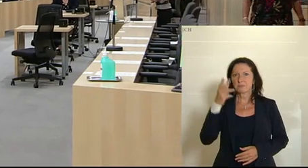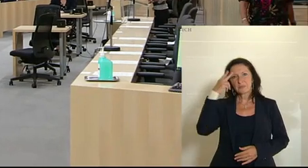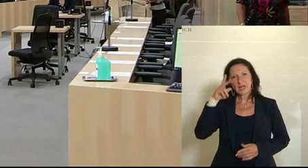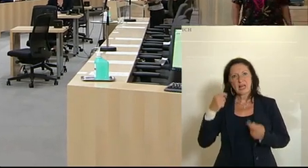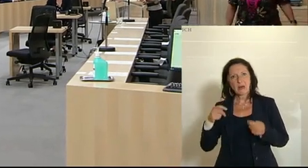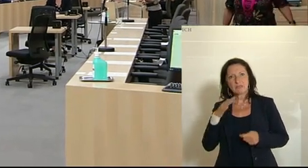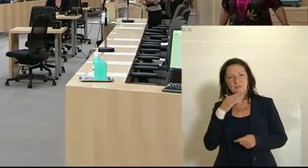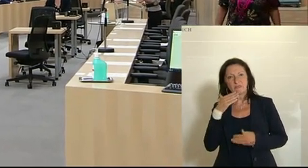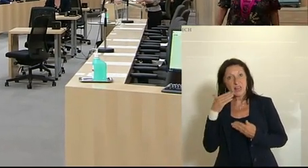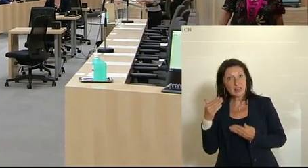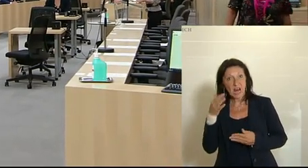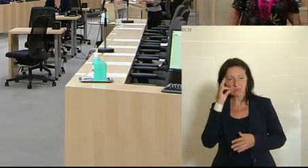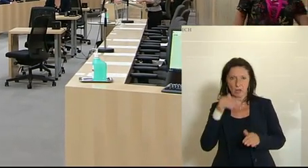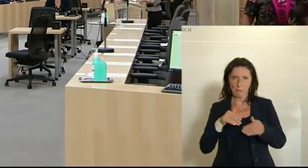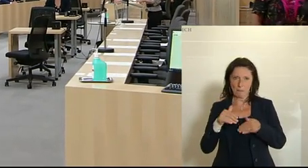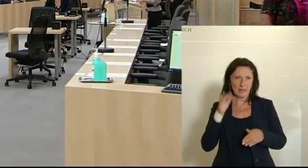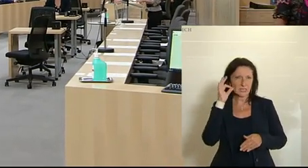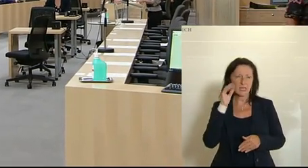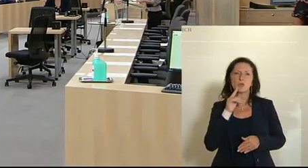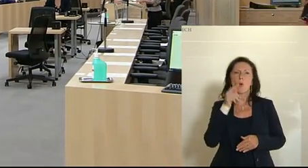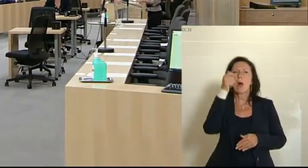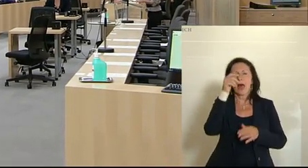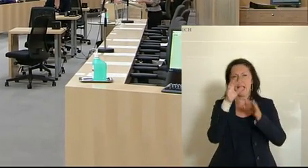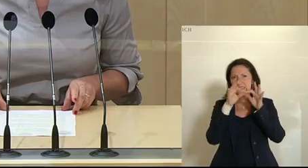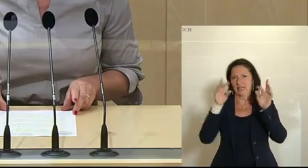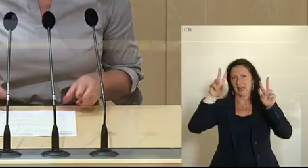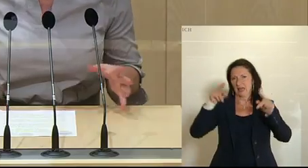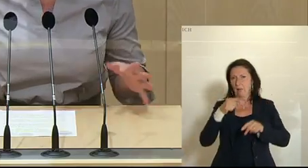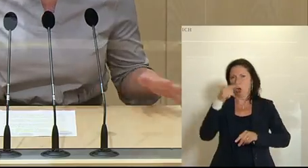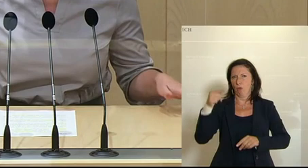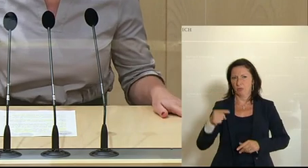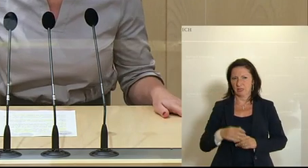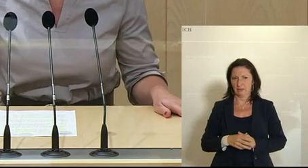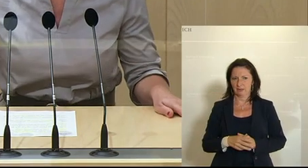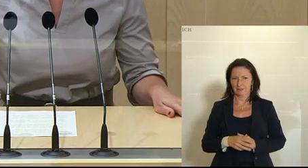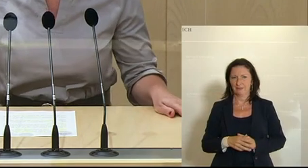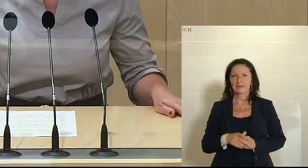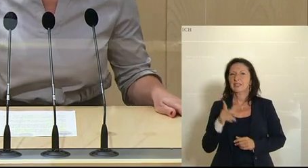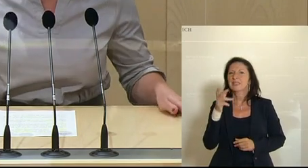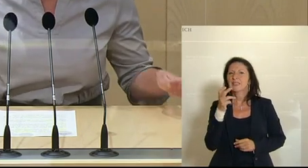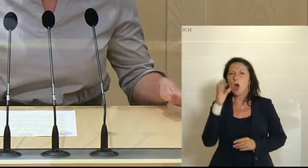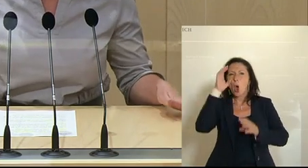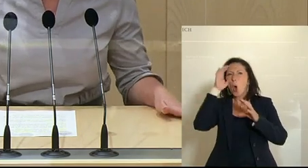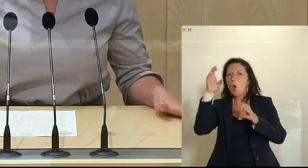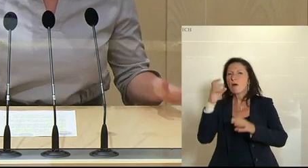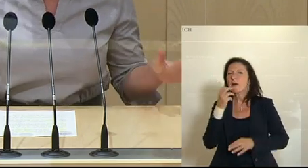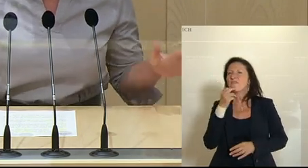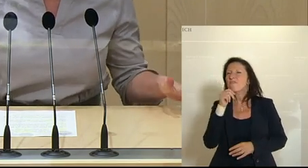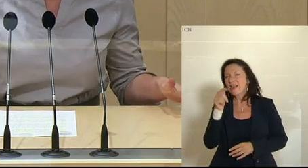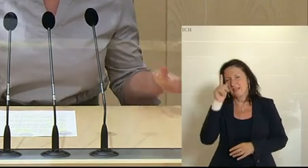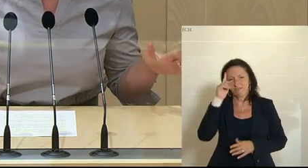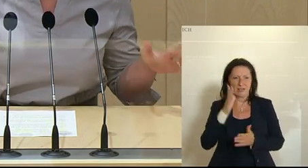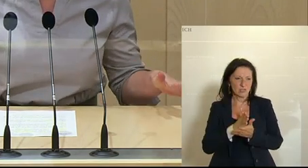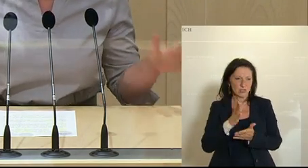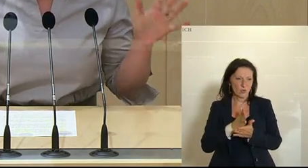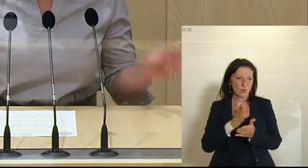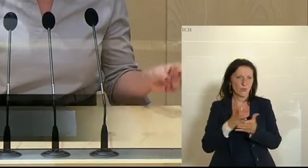Und Cornelia Ecker, Landwirtschaftssprecherin SPÖ, ist am Wort. Dass Sie es nicht wollen, als ÖVP, das wissen wir. Und es gibt